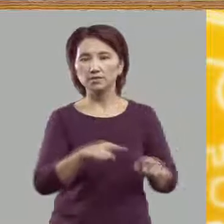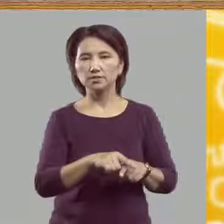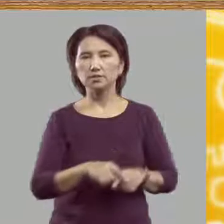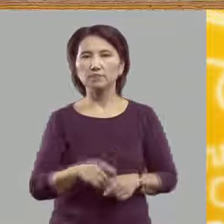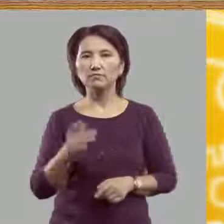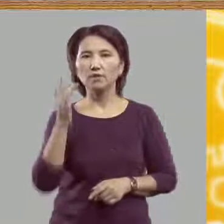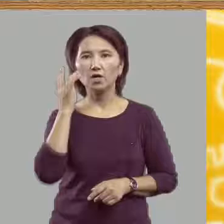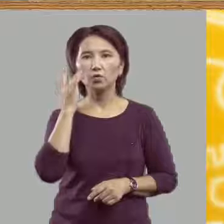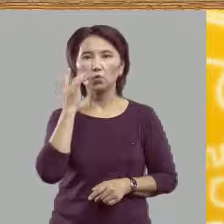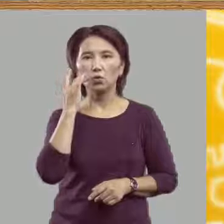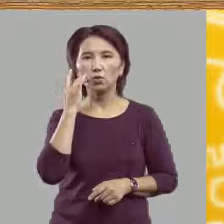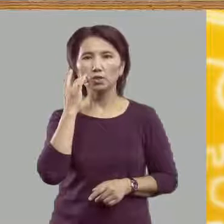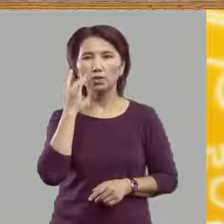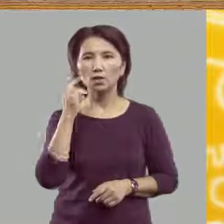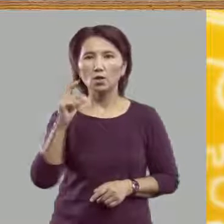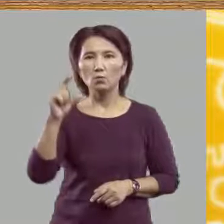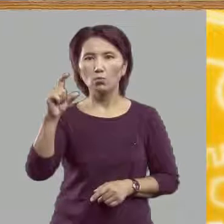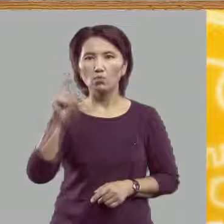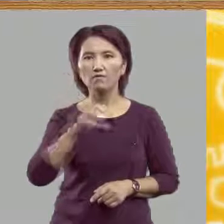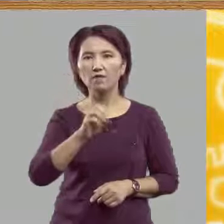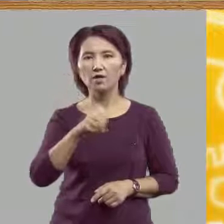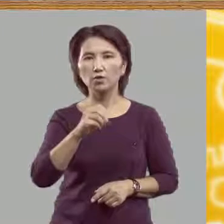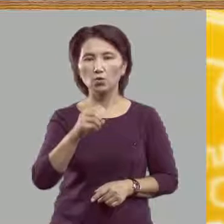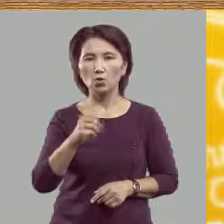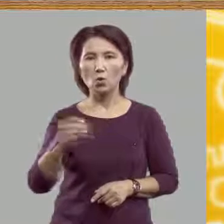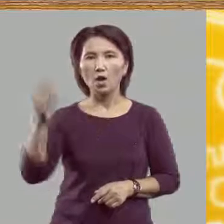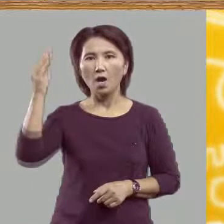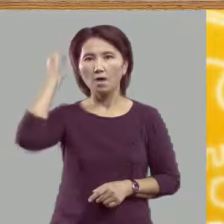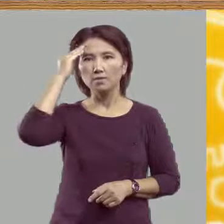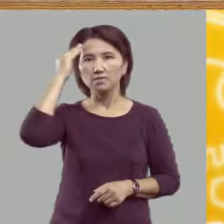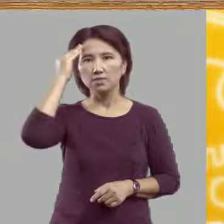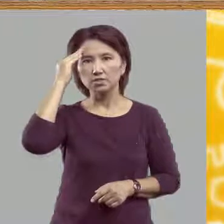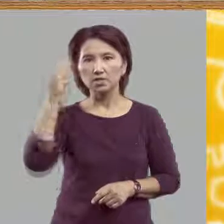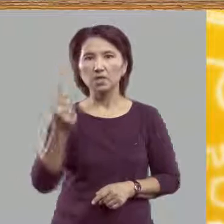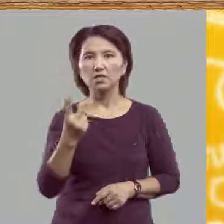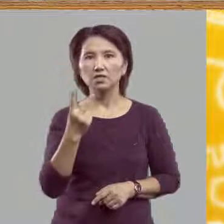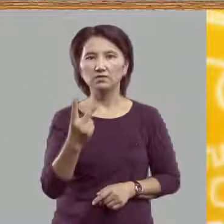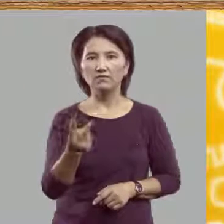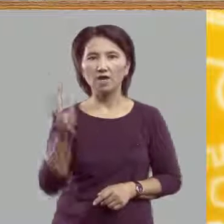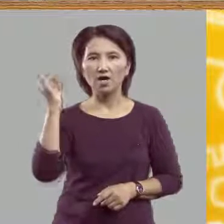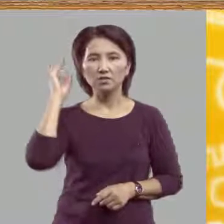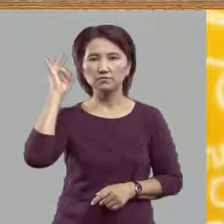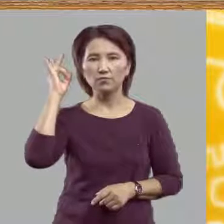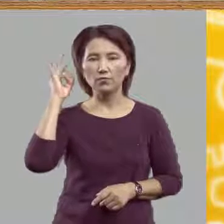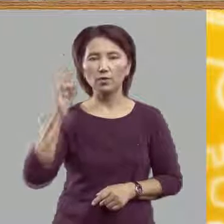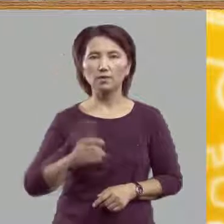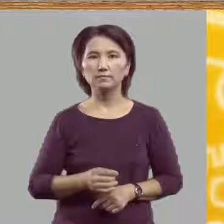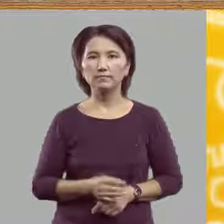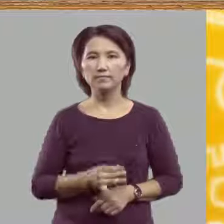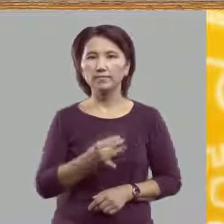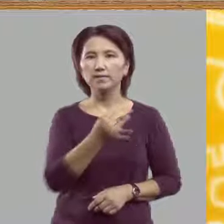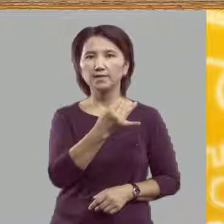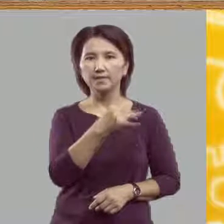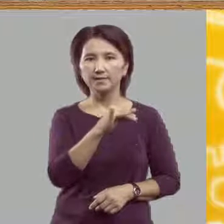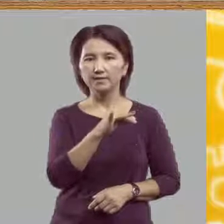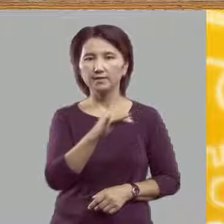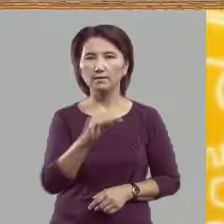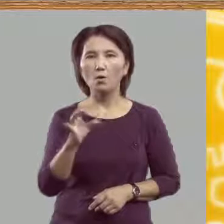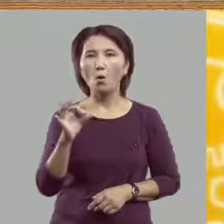в которых буква Ё обозначает два звука. И,